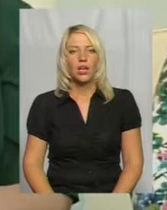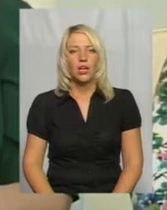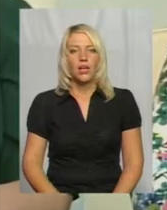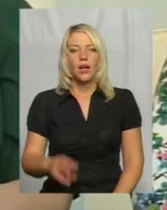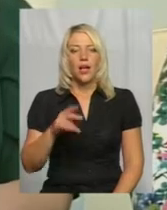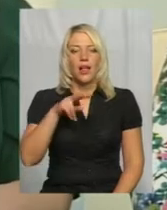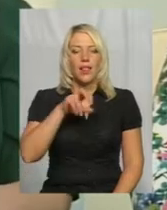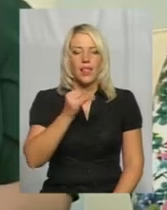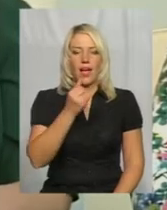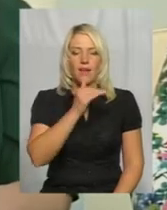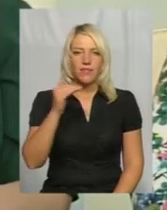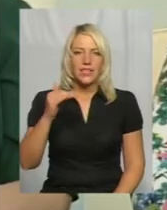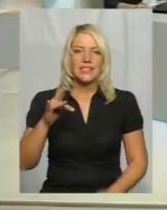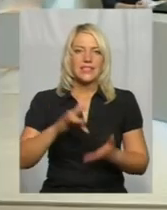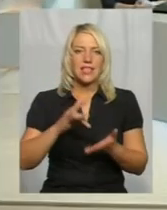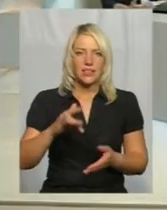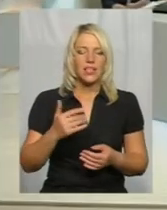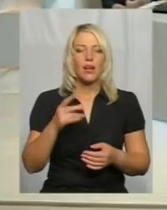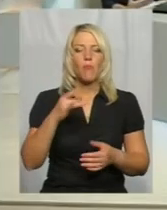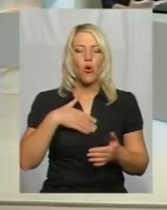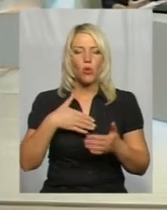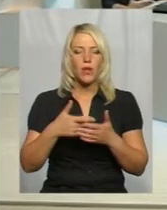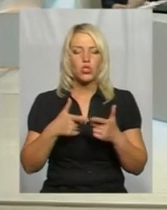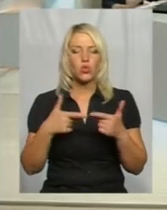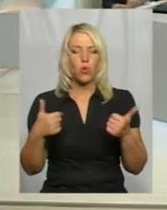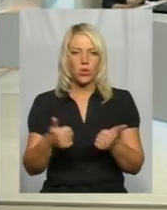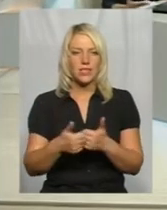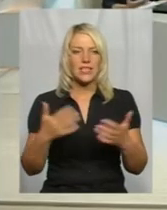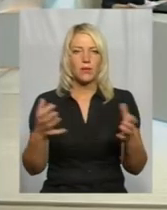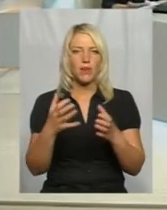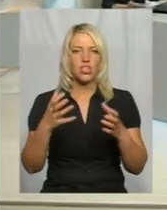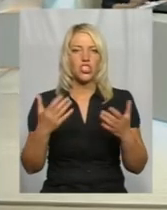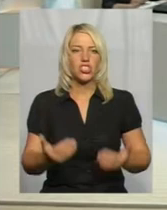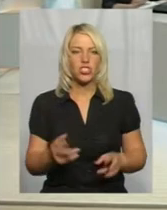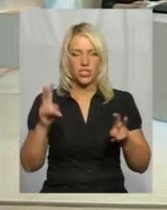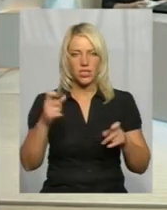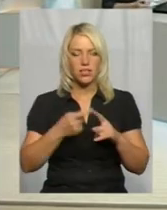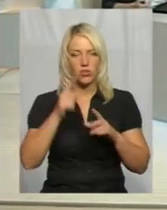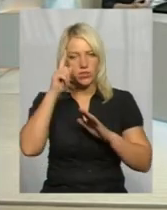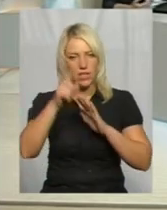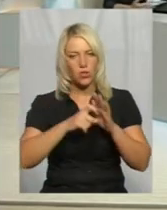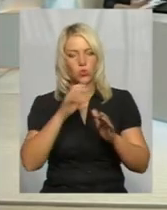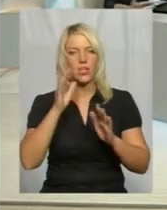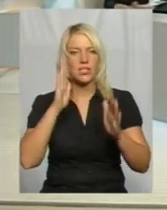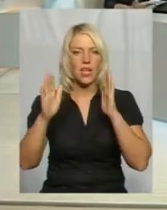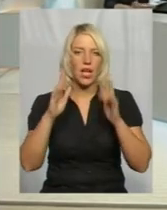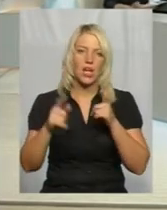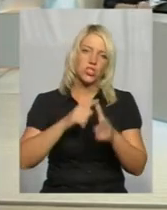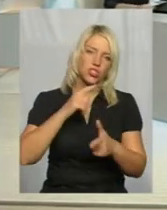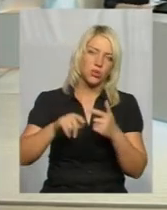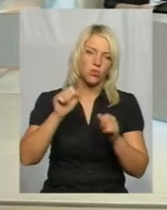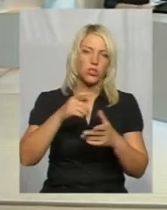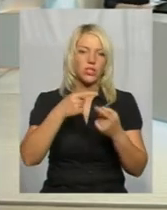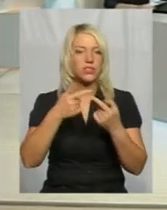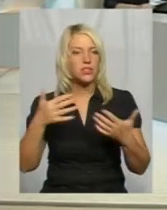лайв-центр і про громадську організацію «Збереже життя» дізнаються все ж таки через соцмережі? Ті, хто потребують допомоги. Чи ви вдаєтесь і до